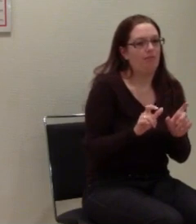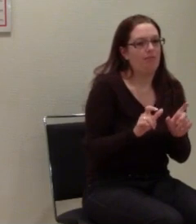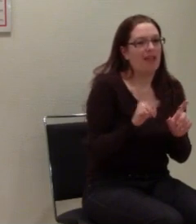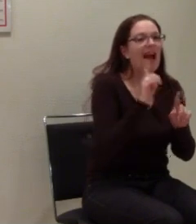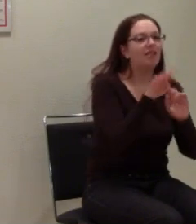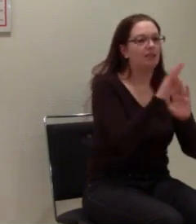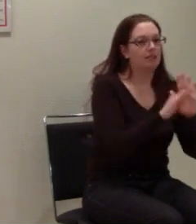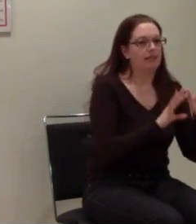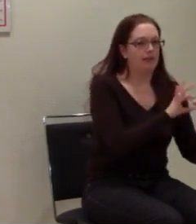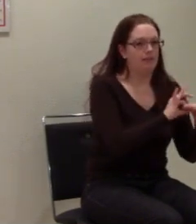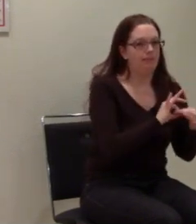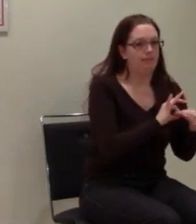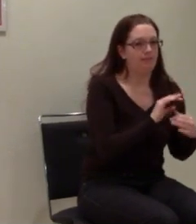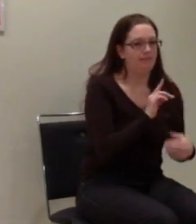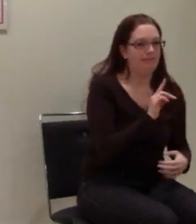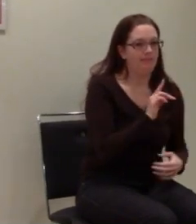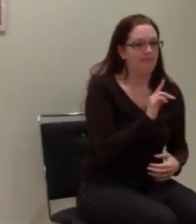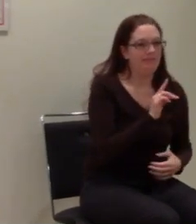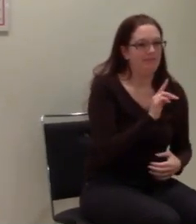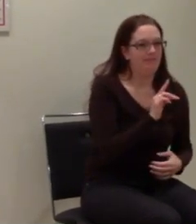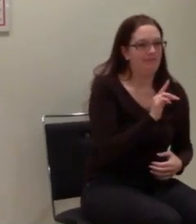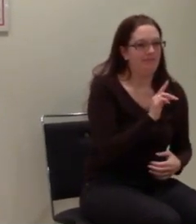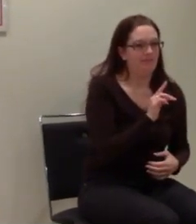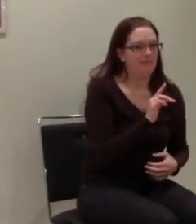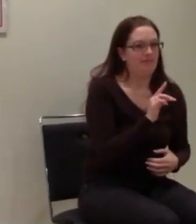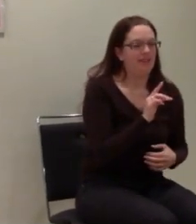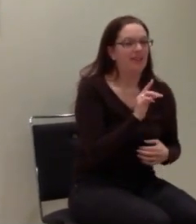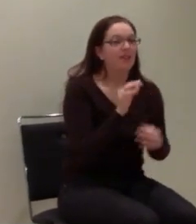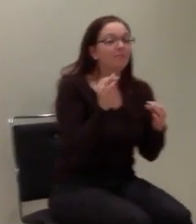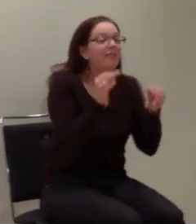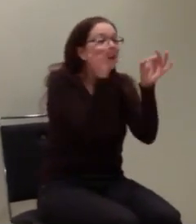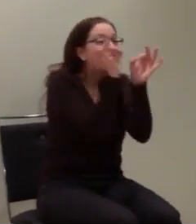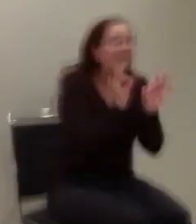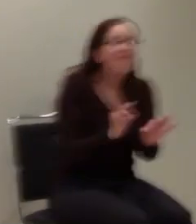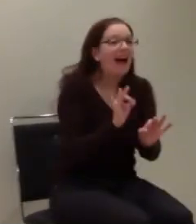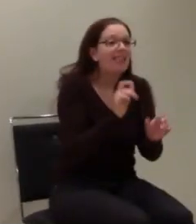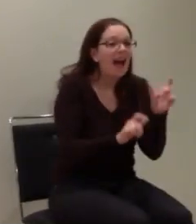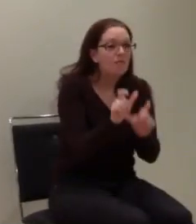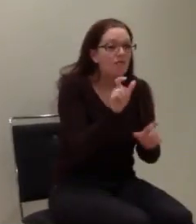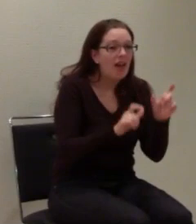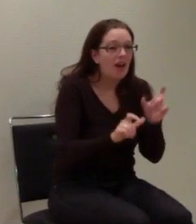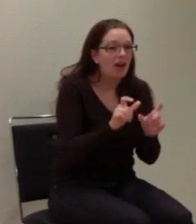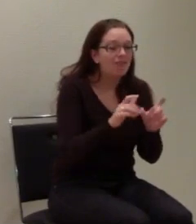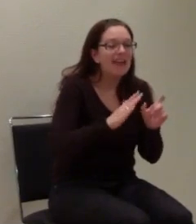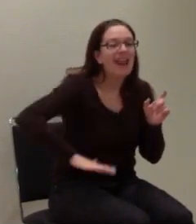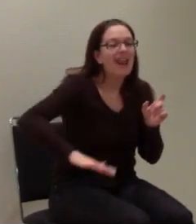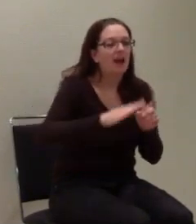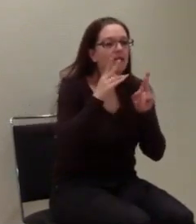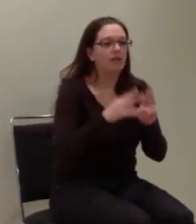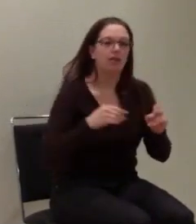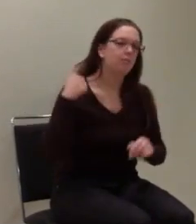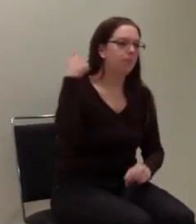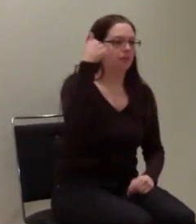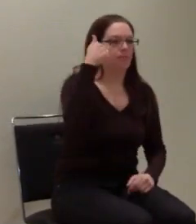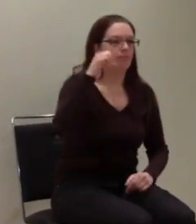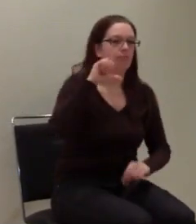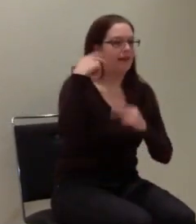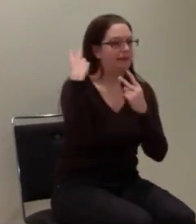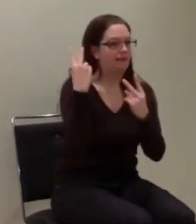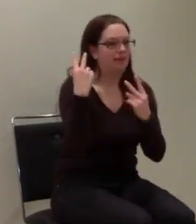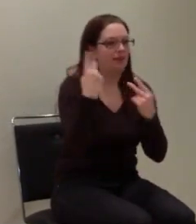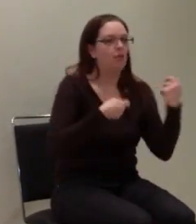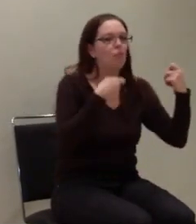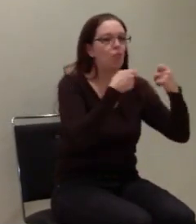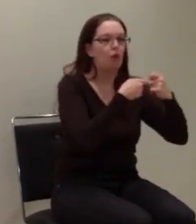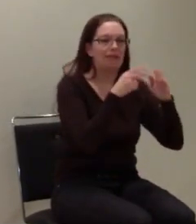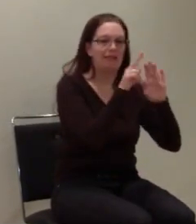Und in dem Fall ist einer der seltenen Fälle, wo Bundesrecht vor... Wo Landesrecht vor Bundesrecht geht. Sodass wir